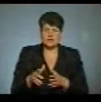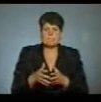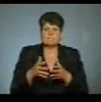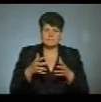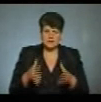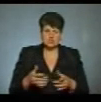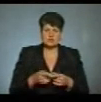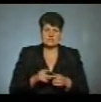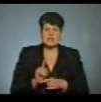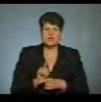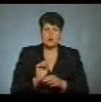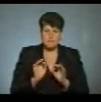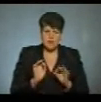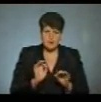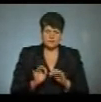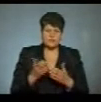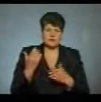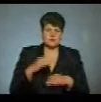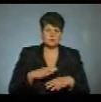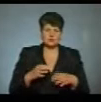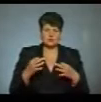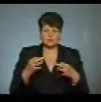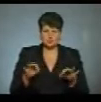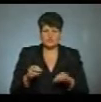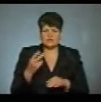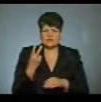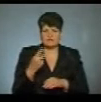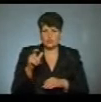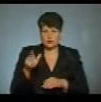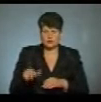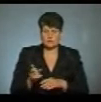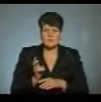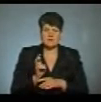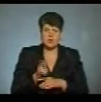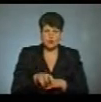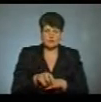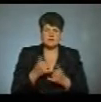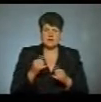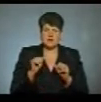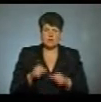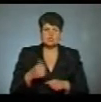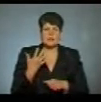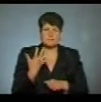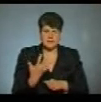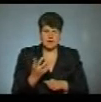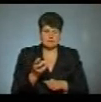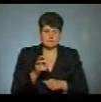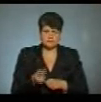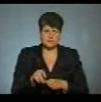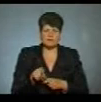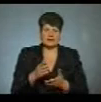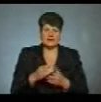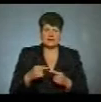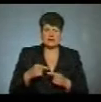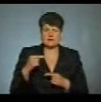нормально, що раніше було дозволено по дві особи заходити в магазин, зараз можна по п'ять заходити, але вони знаходяться на